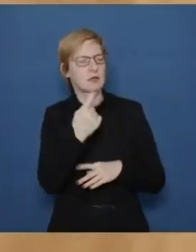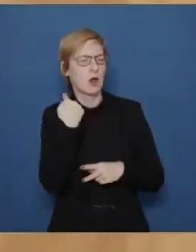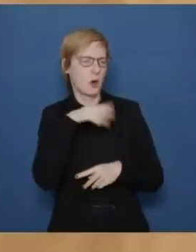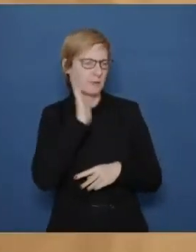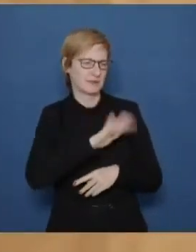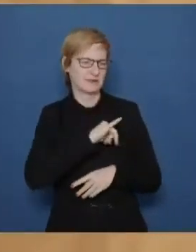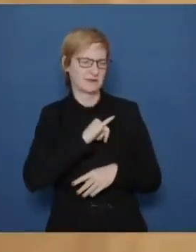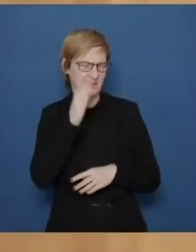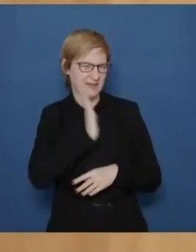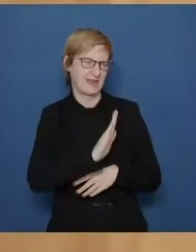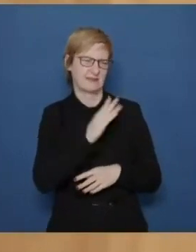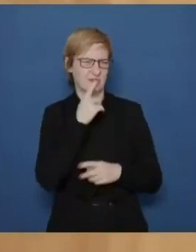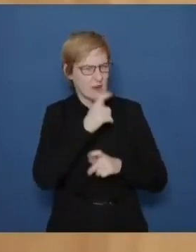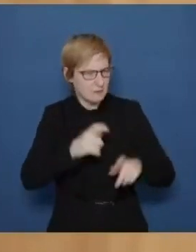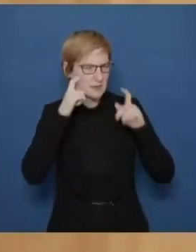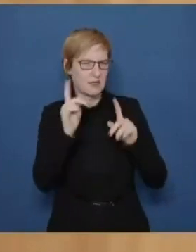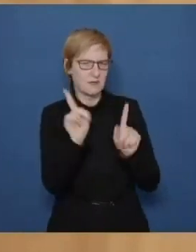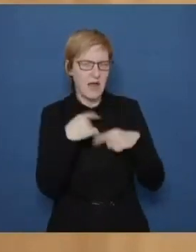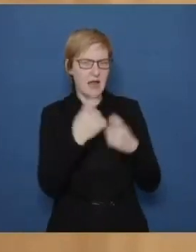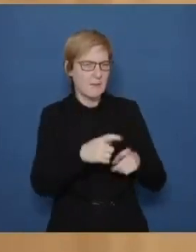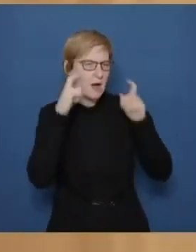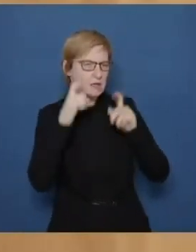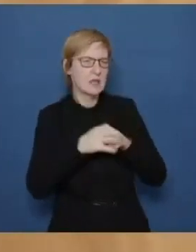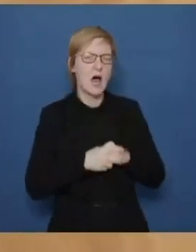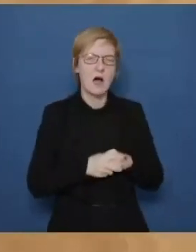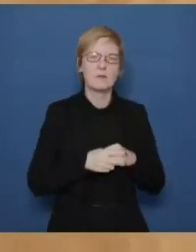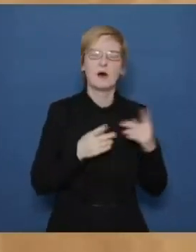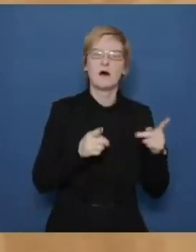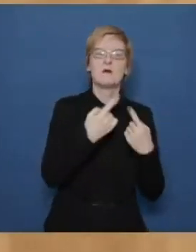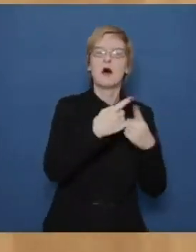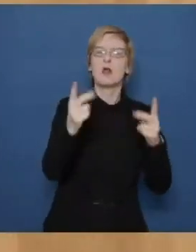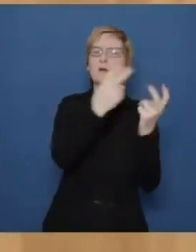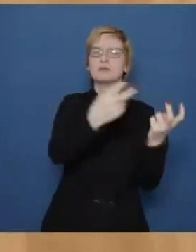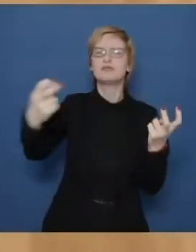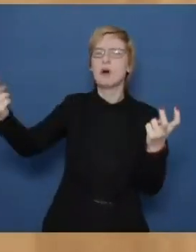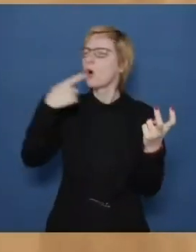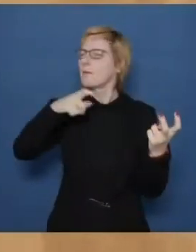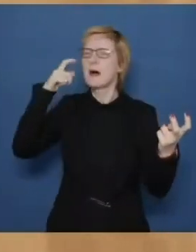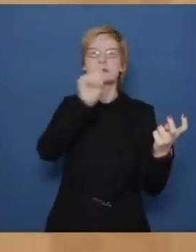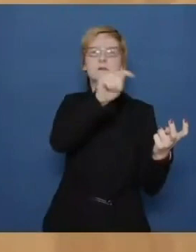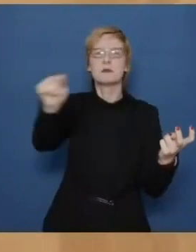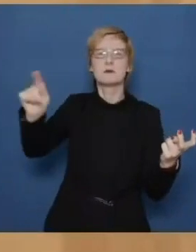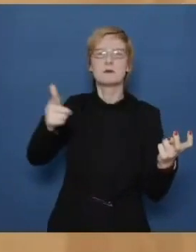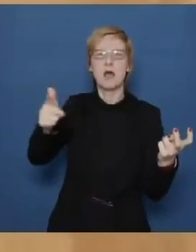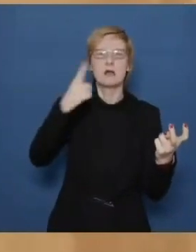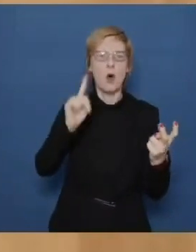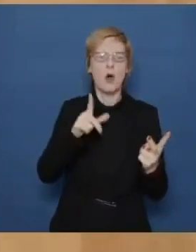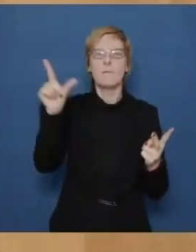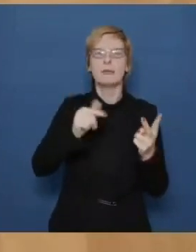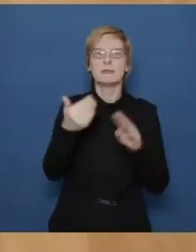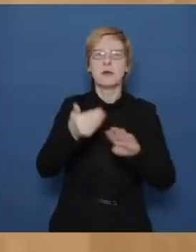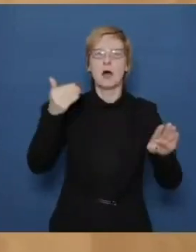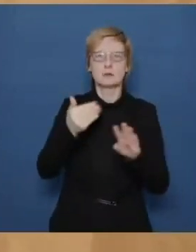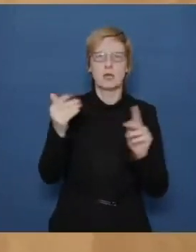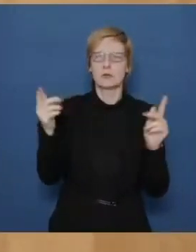wäre es wirklich nett, weil wir haben auch alle die Maske auf, außer denen hier vorne... alle die Maske auf? Sie haben vorne keine Maske auf. Und da sind die Mindestabstände auch andere.